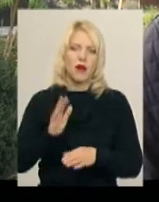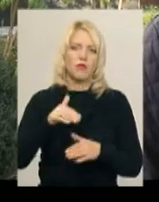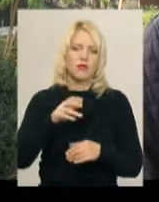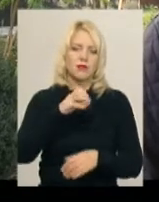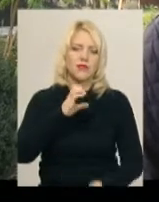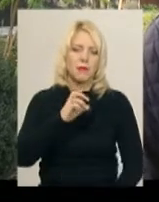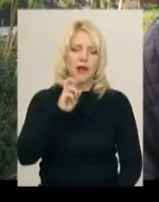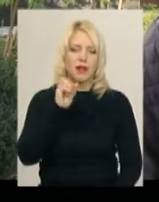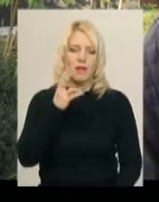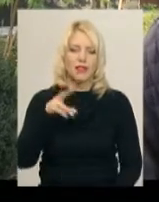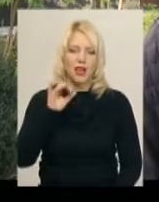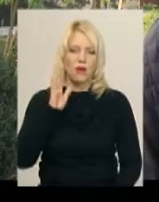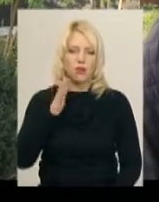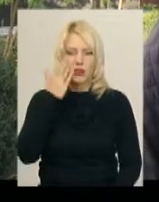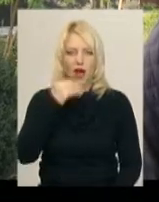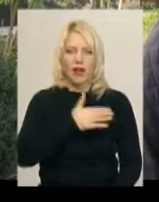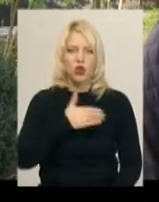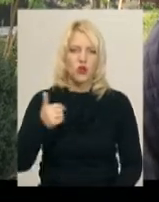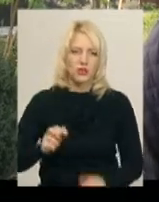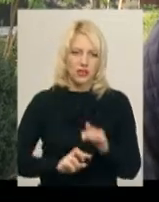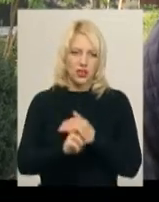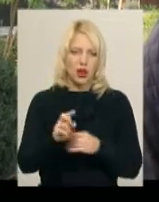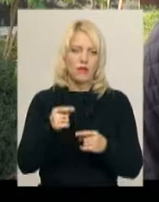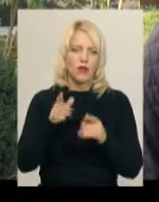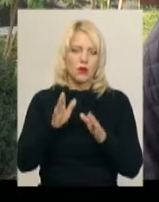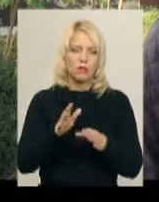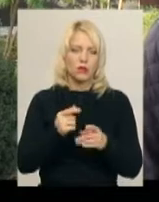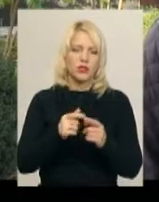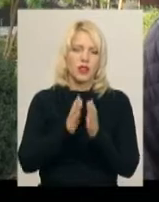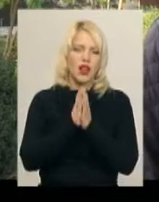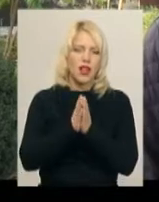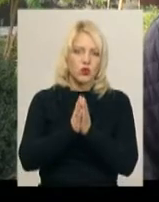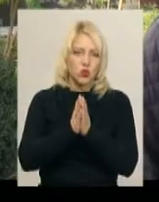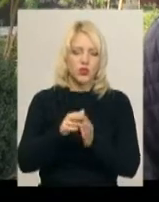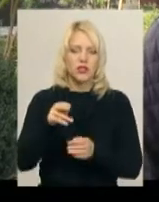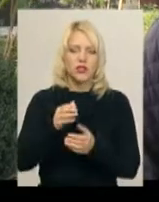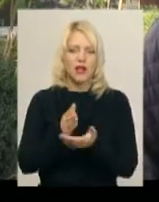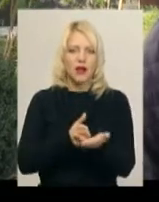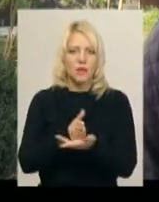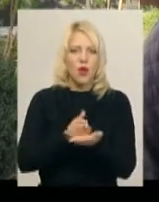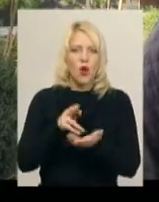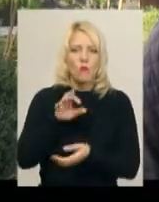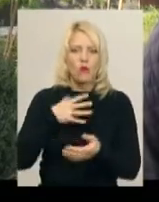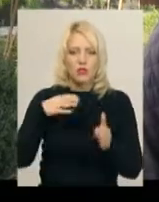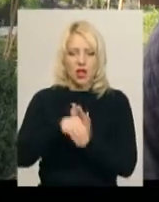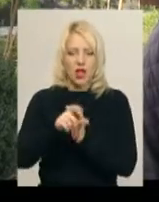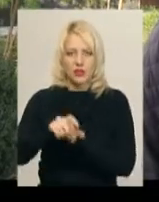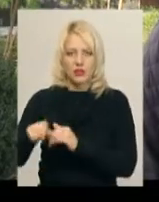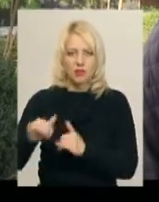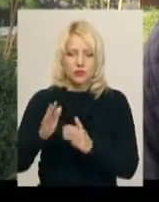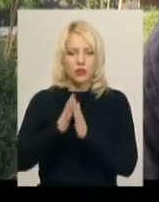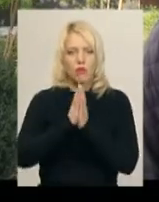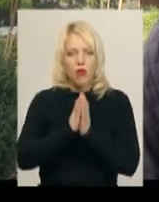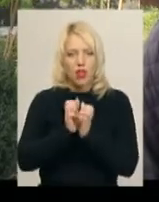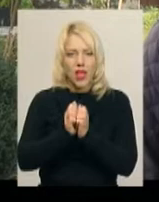католицького храму, де буде проводитися літургія по загиблим і буде молебінь на їхню честь. А